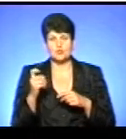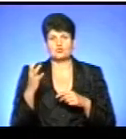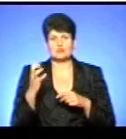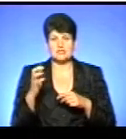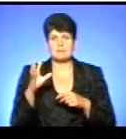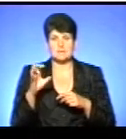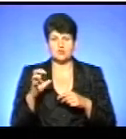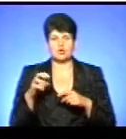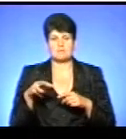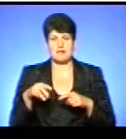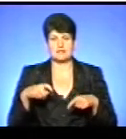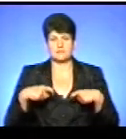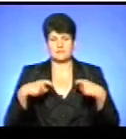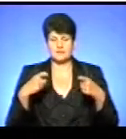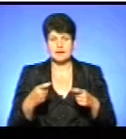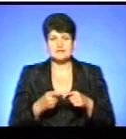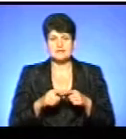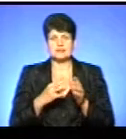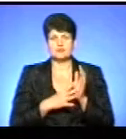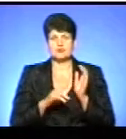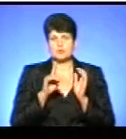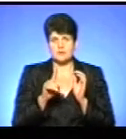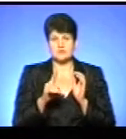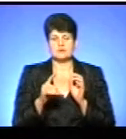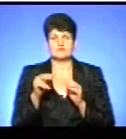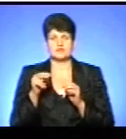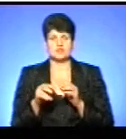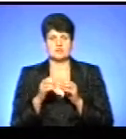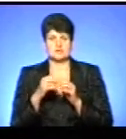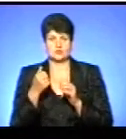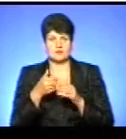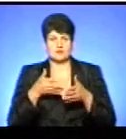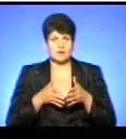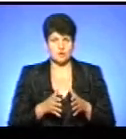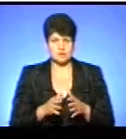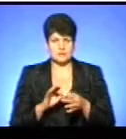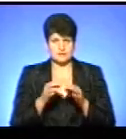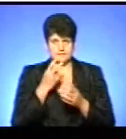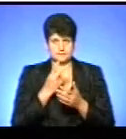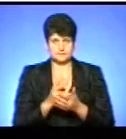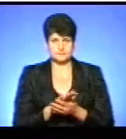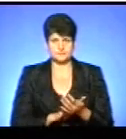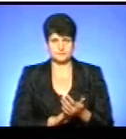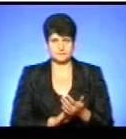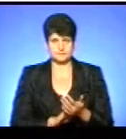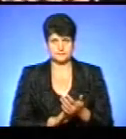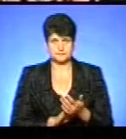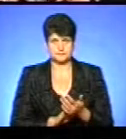метрів. Це дівчата та юники 2001 та 2010 років народження. Детальніше у сюжеті Богдана Буденчука.